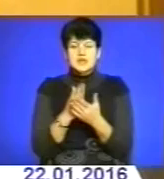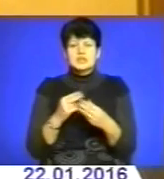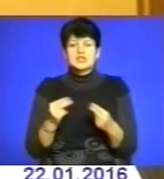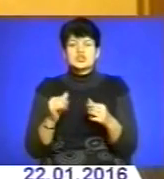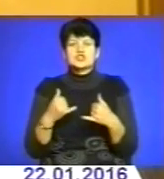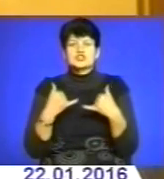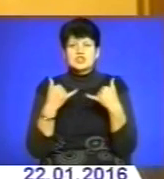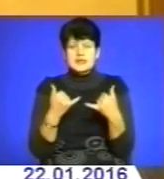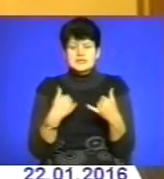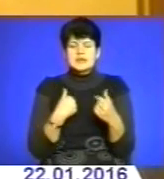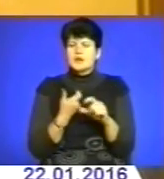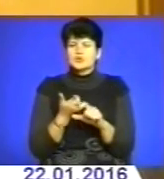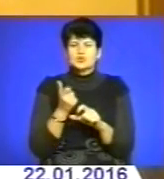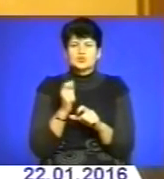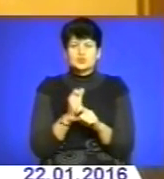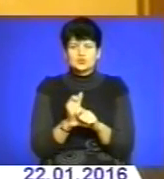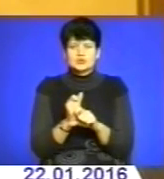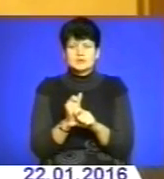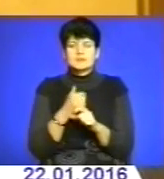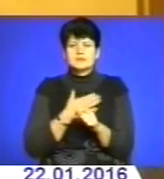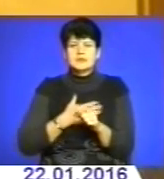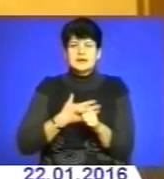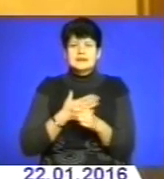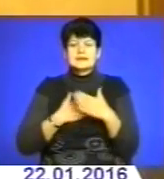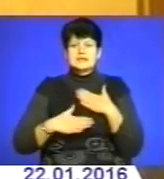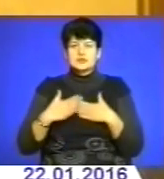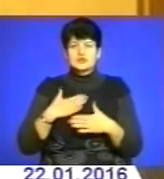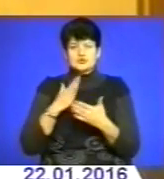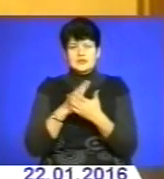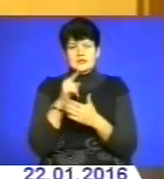і я дуже, скажімо, переймаюся, тішуся, що є такі люди.